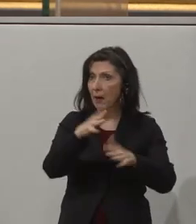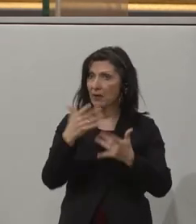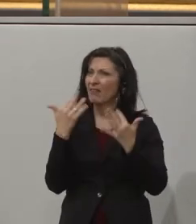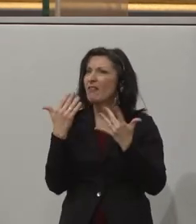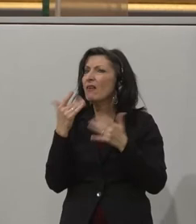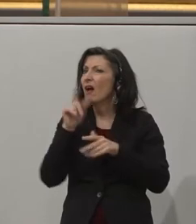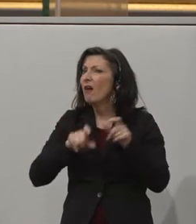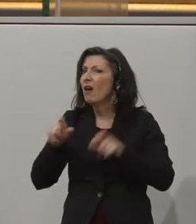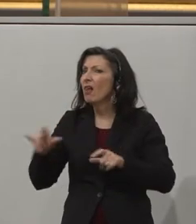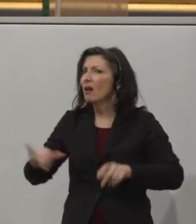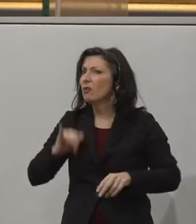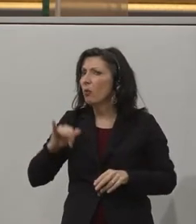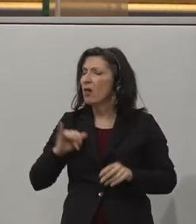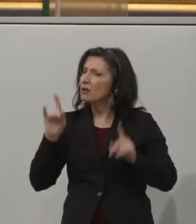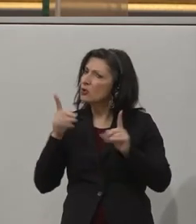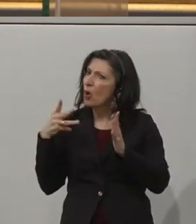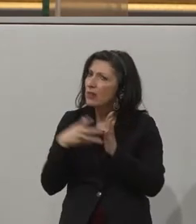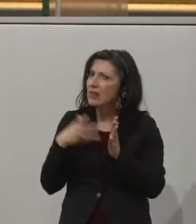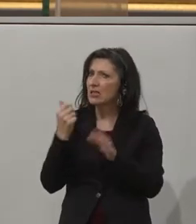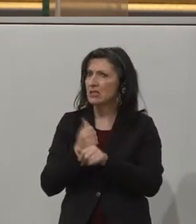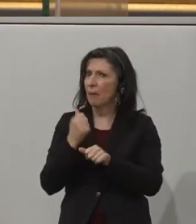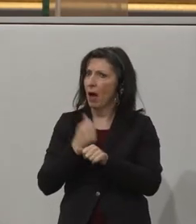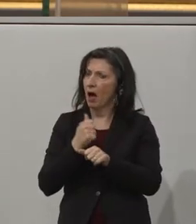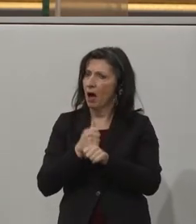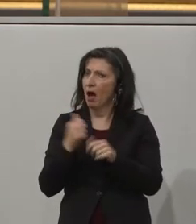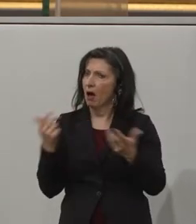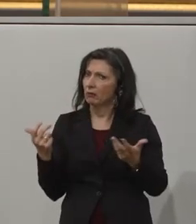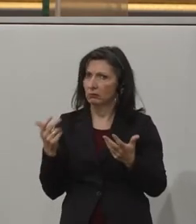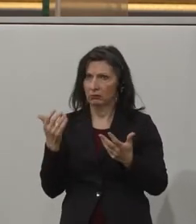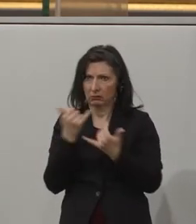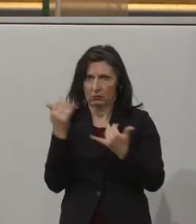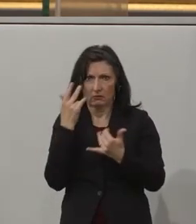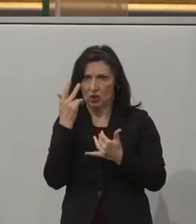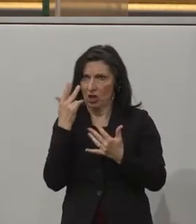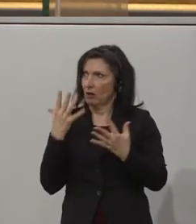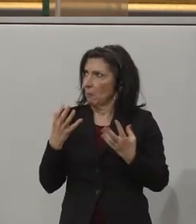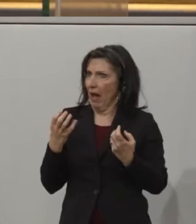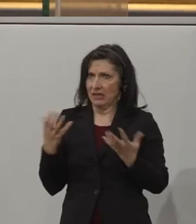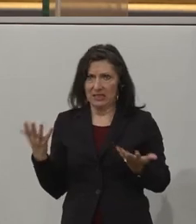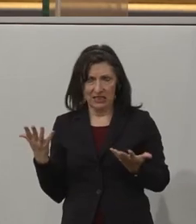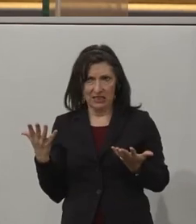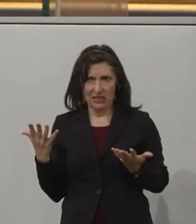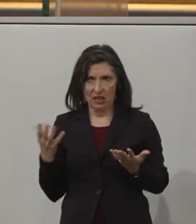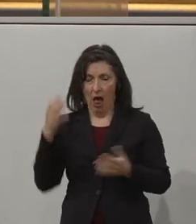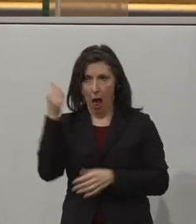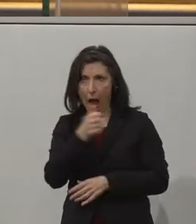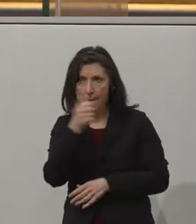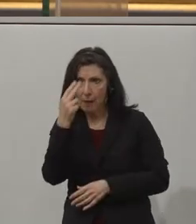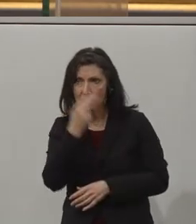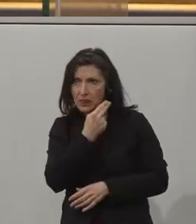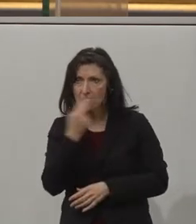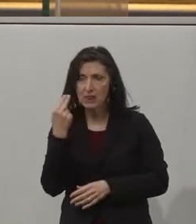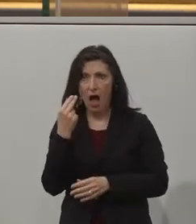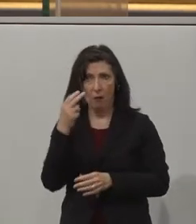Jobs testen oder die verschiedenen Berufe testen und wie schaut es dann praktisch aus? Also sind wir dann am Nachmittag da oder am ganzen Tag